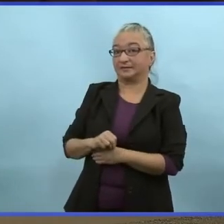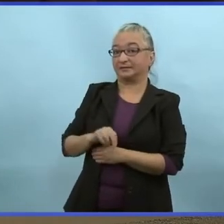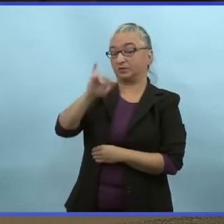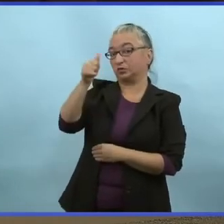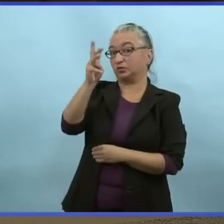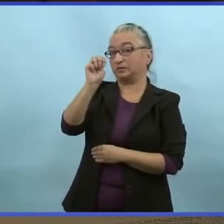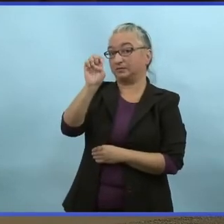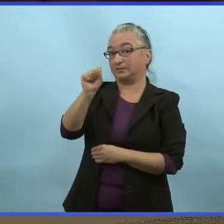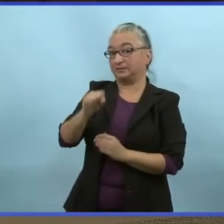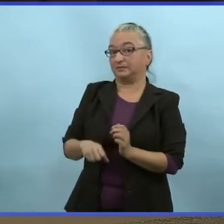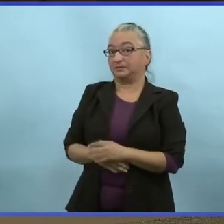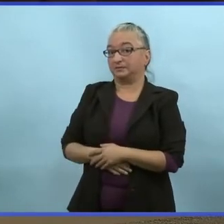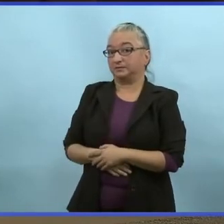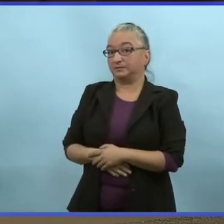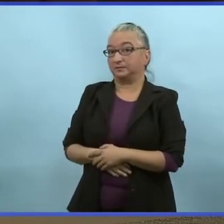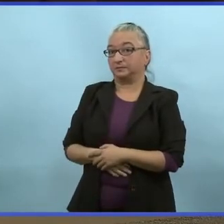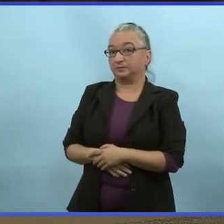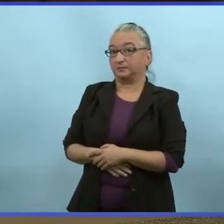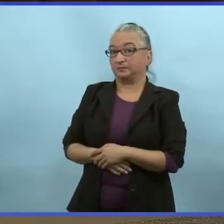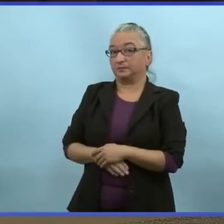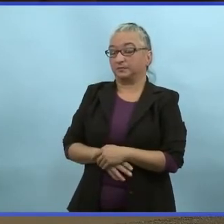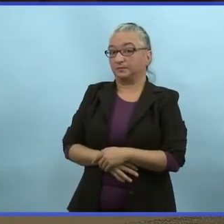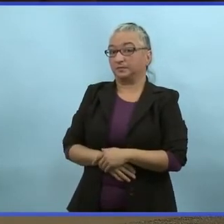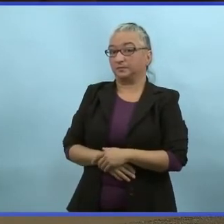Bonjour, Monsieur le ministre Howard.